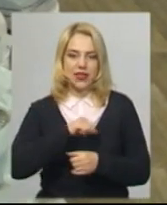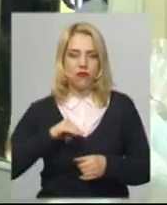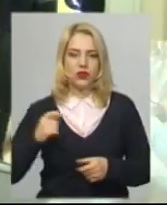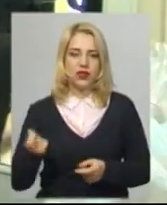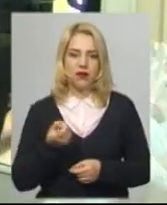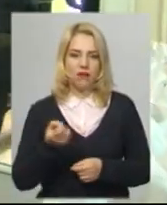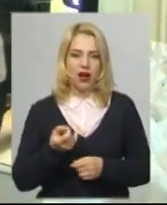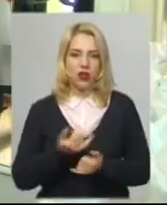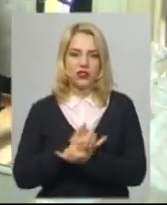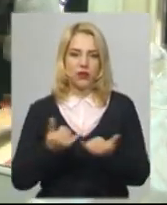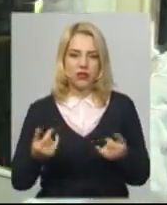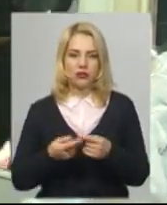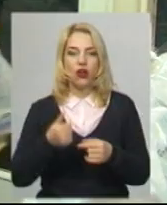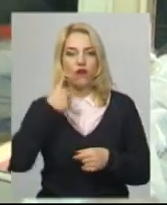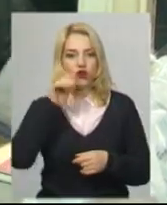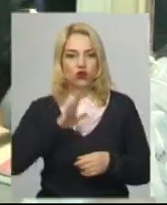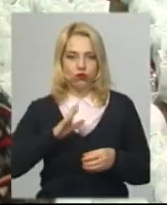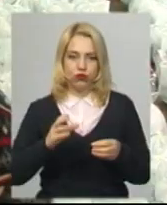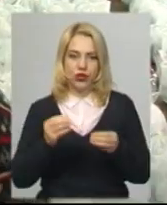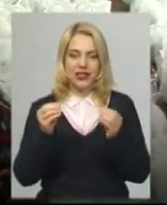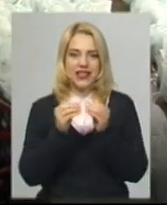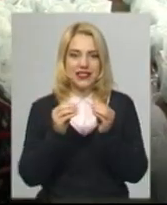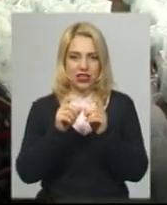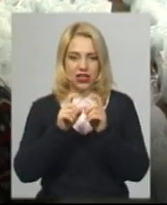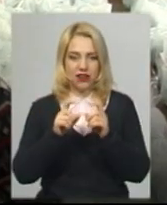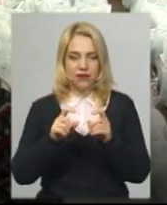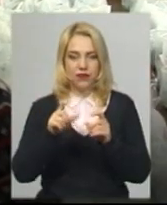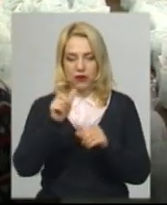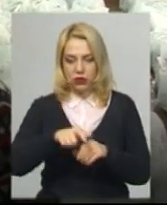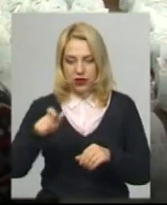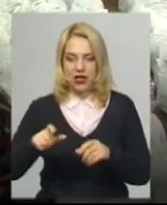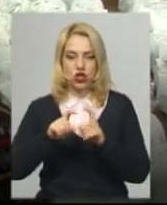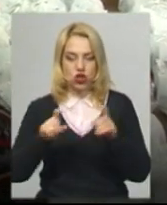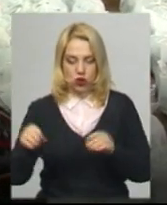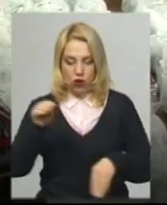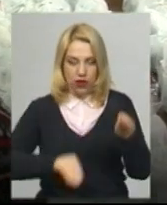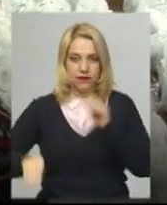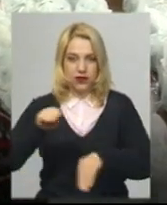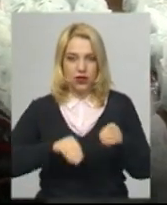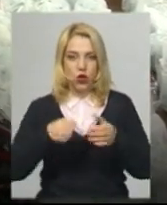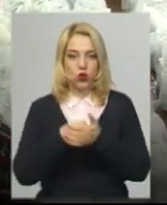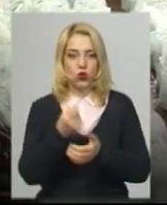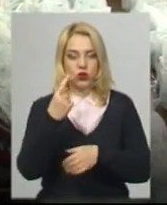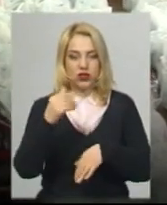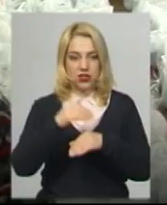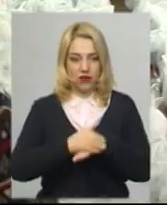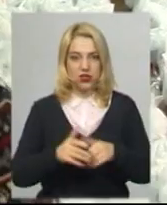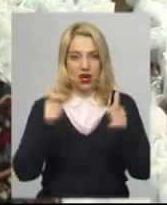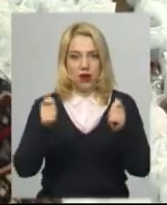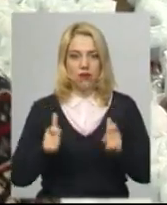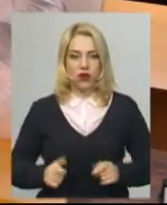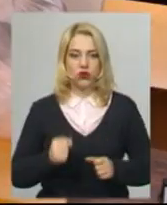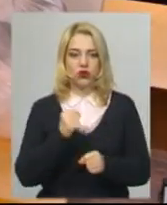Їх вчора складали 10 працівників цієї та 30-ї шкіл. З 2-ї години ми вже пасували до 11-ї вечора. Пакунків зробили